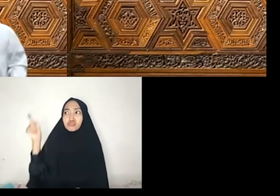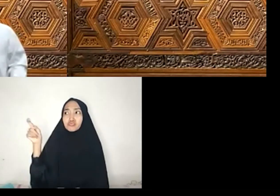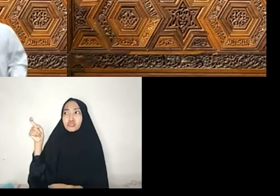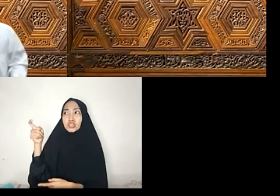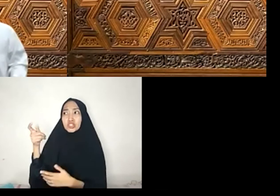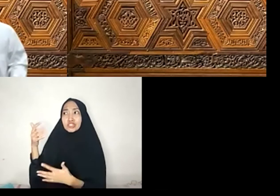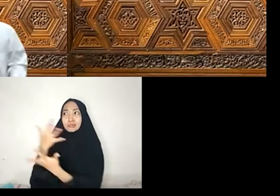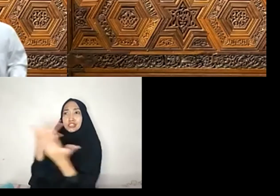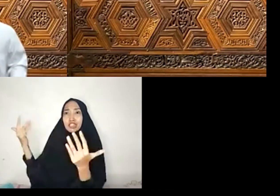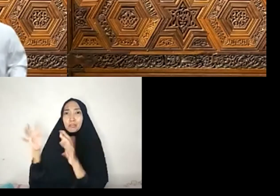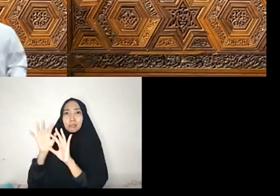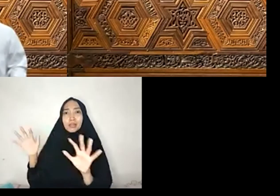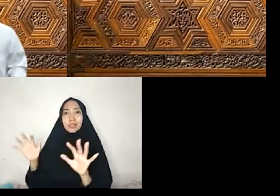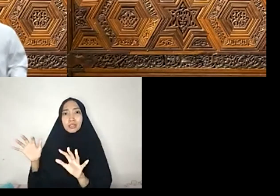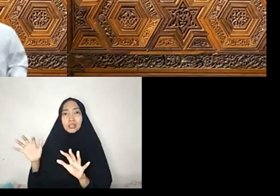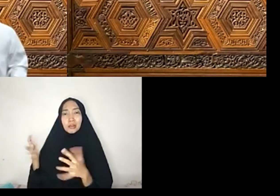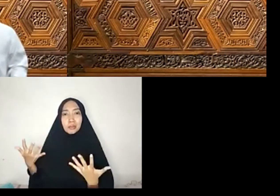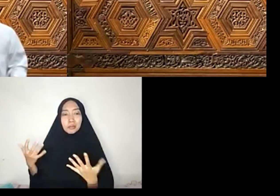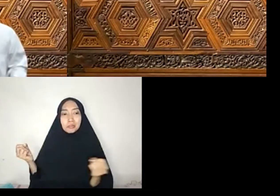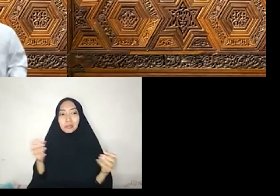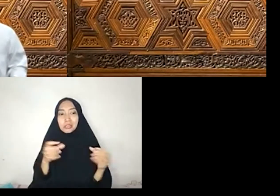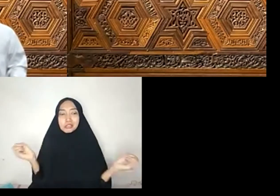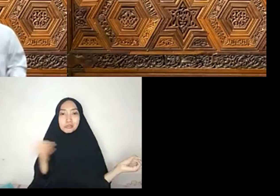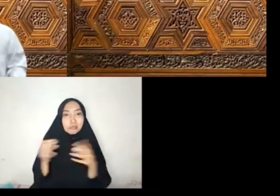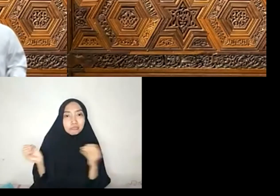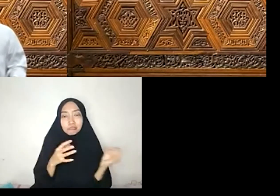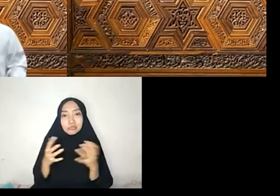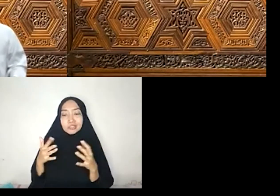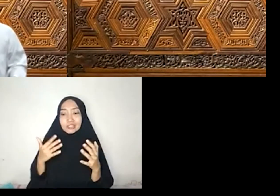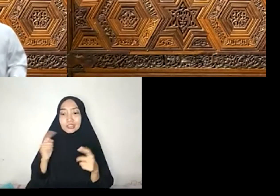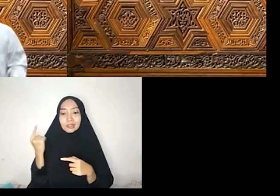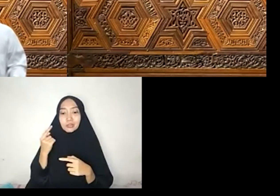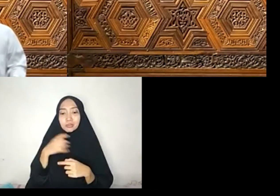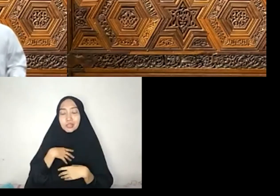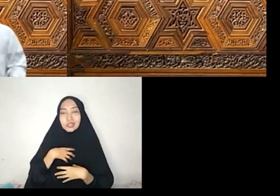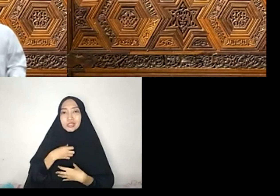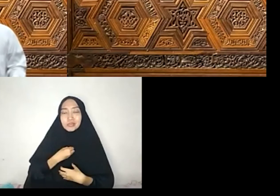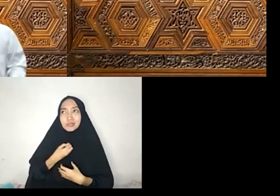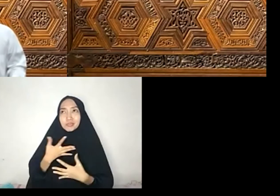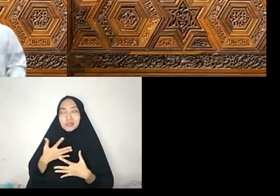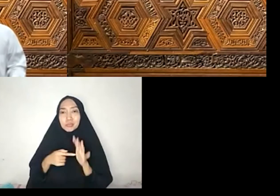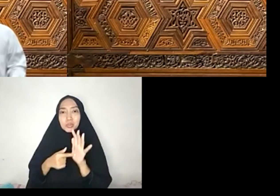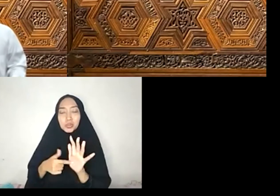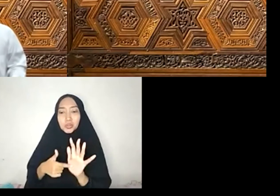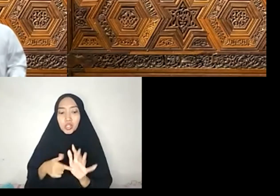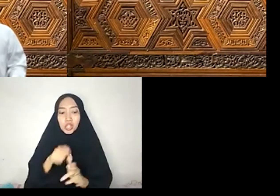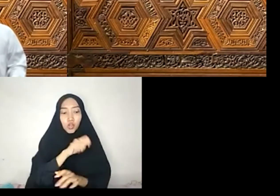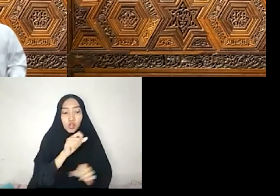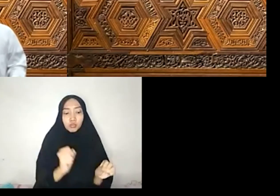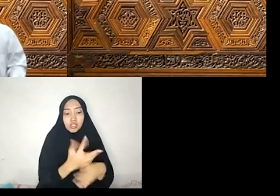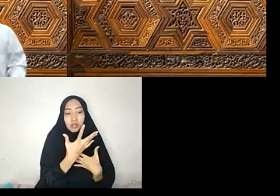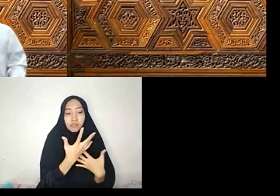masyarakat Perdebatan-perdebatan itu Seringkali melahirkan kesan Bahwa hukum Islam Tidak mendukung